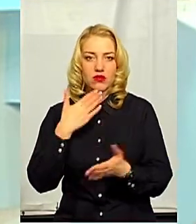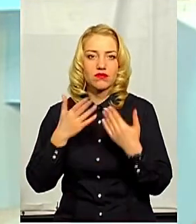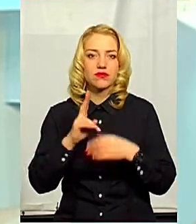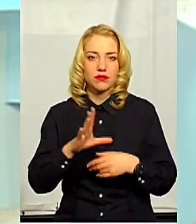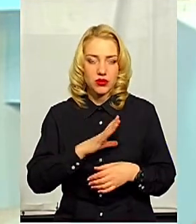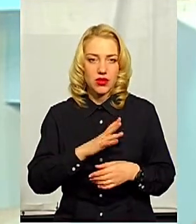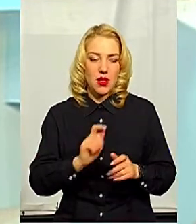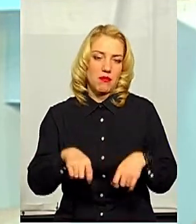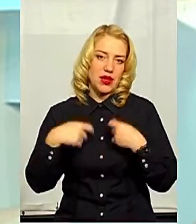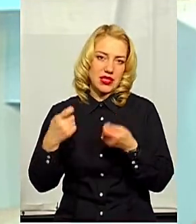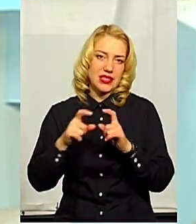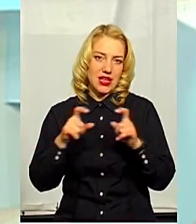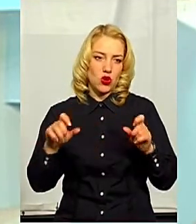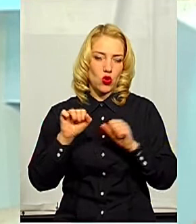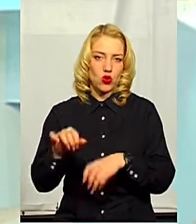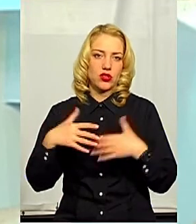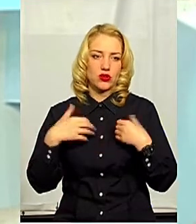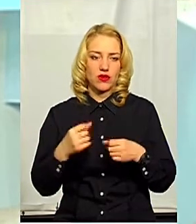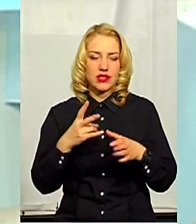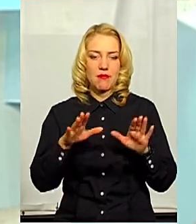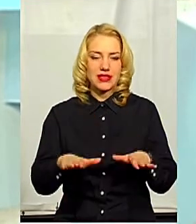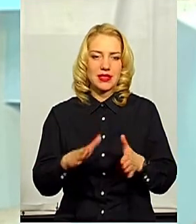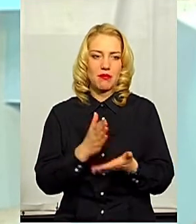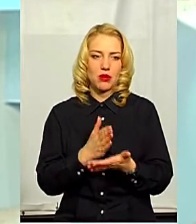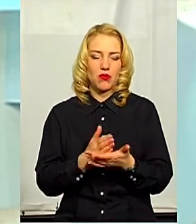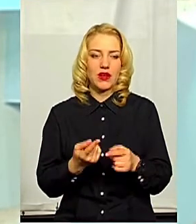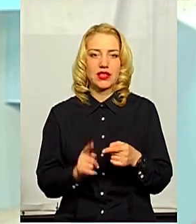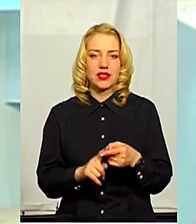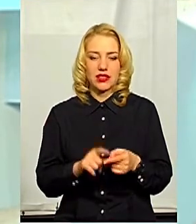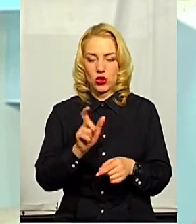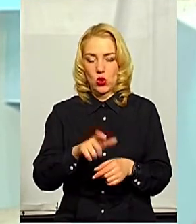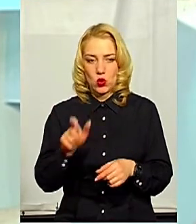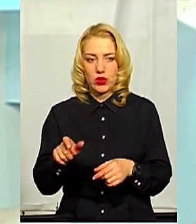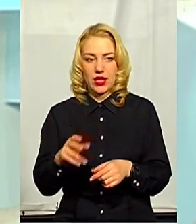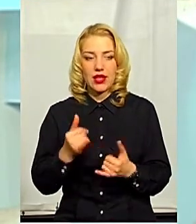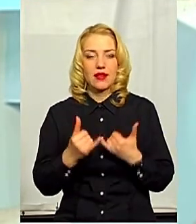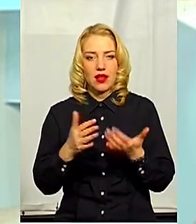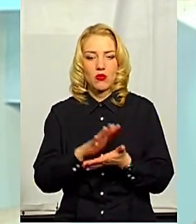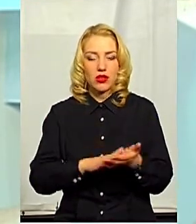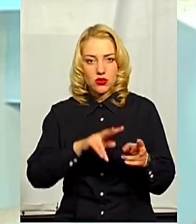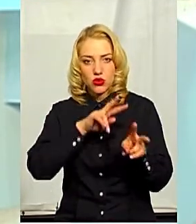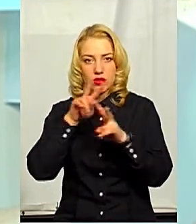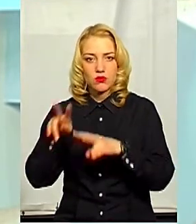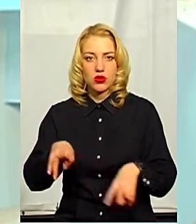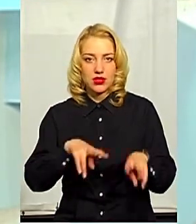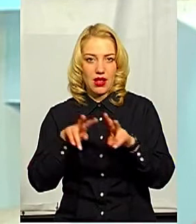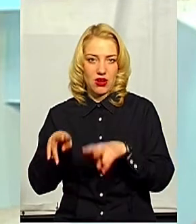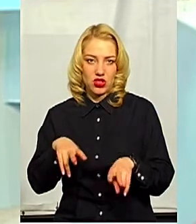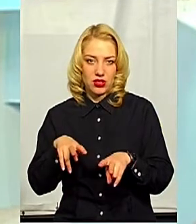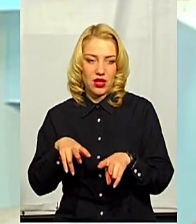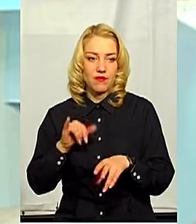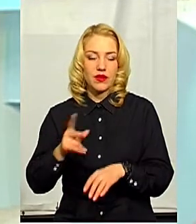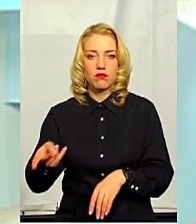заклади охорони здоров'я за місцем перебування даних контактних для подальшого спостереження. І